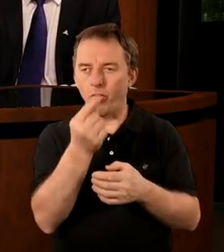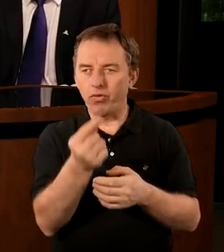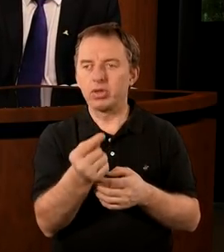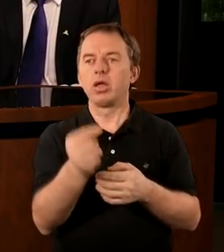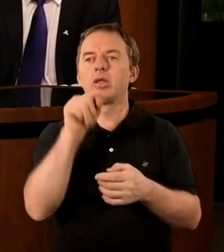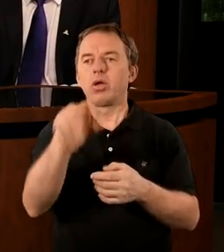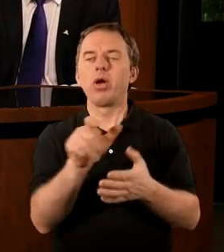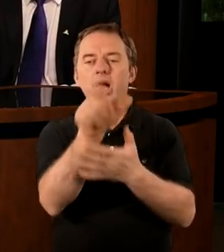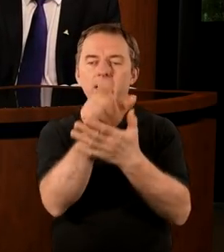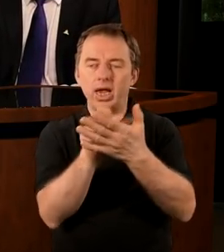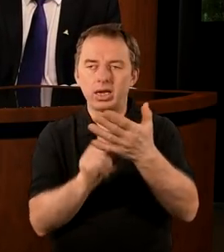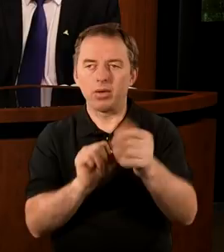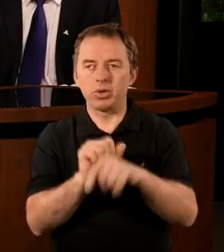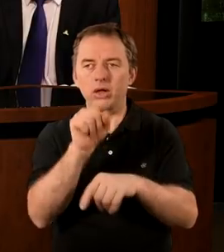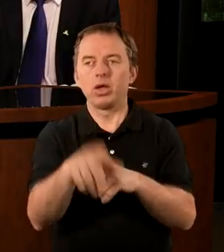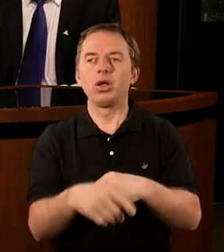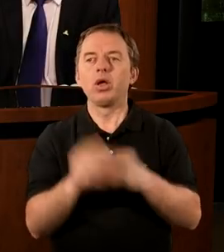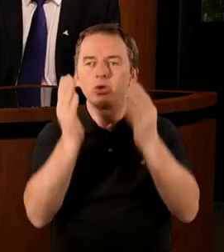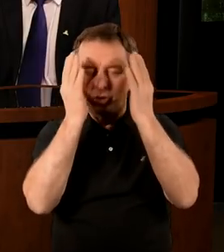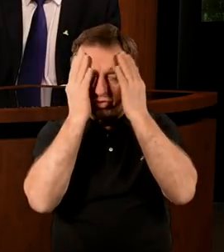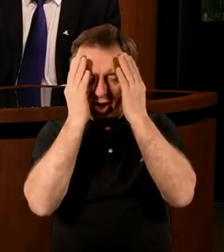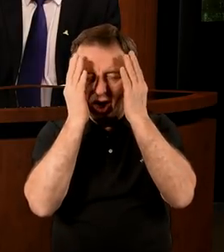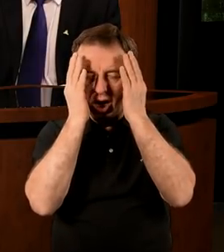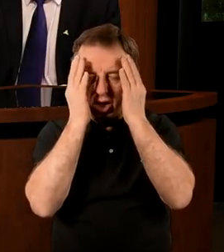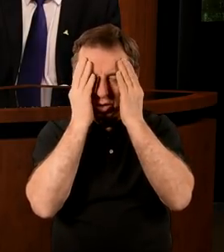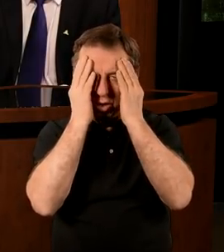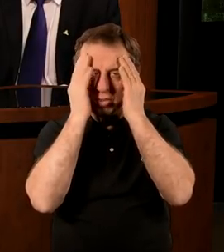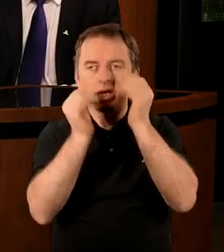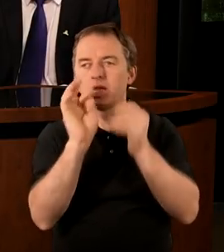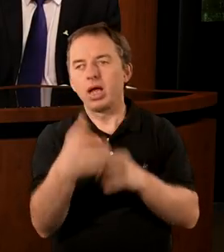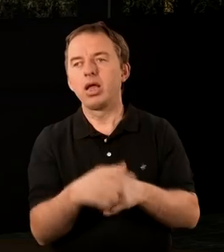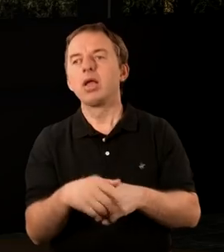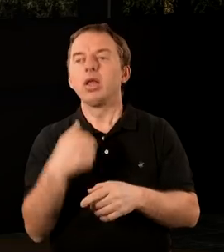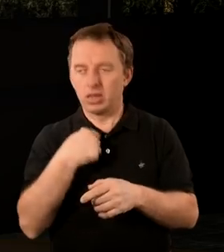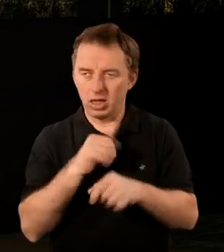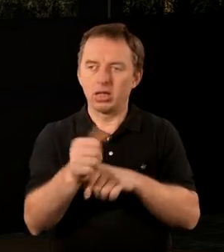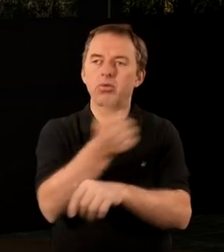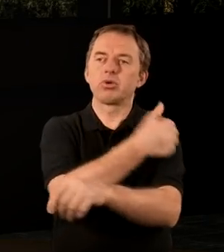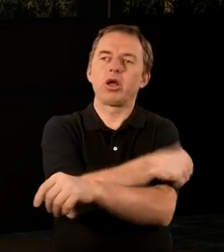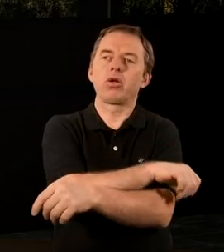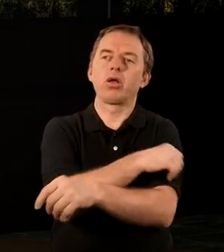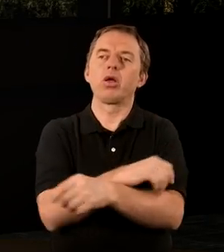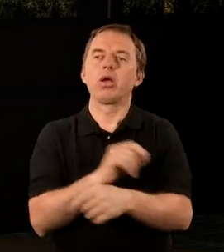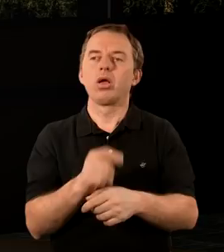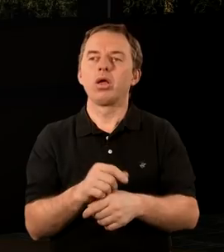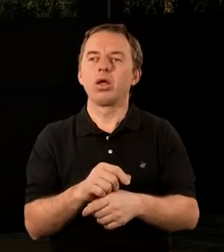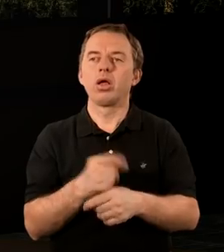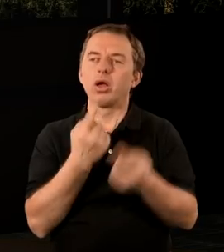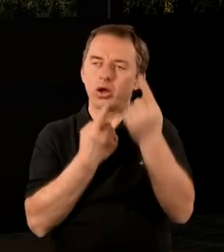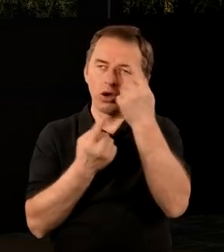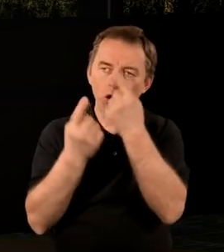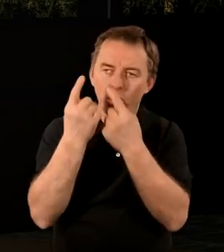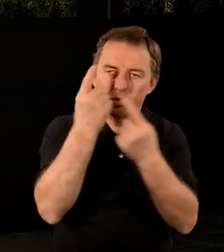powiedziane, ale właśnie taką receptą chyba jest to świadome życie. Nie tak, jak płynę w tym chrześcijaństwie, tylko co?